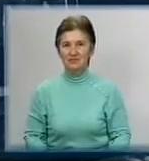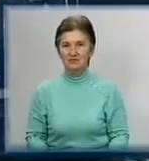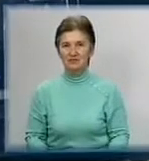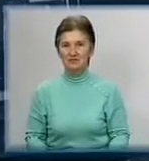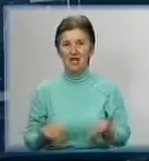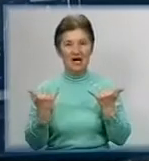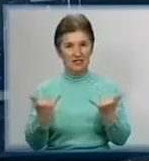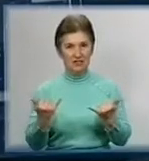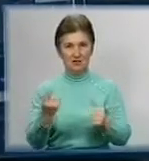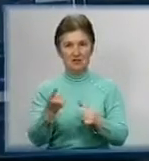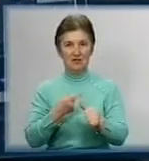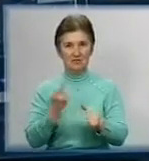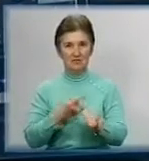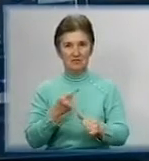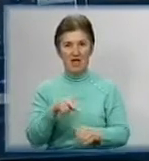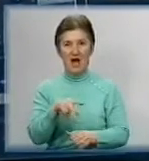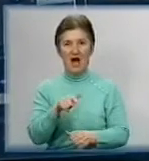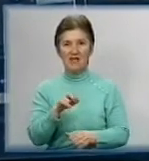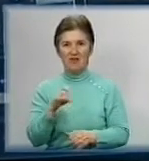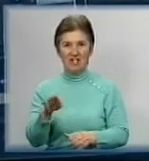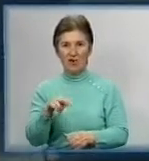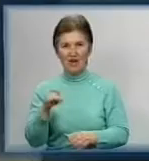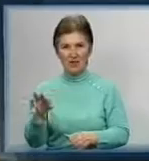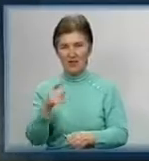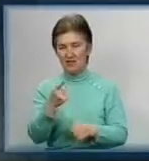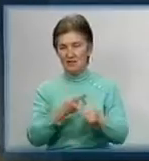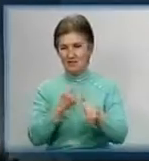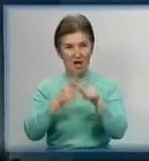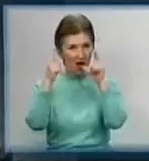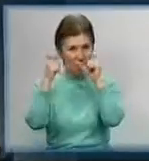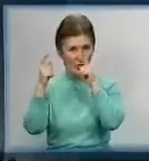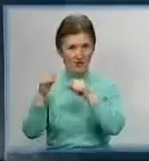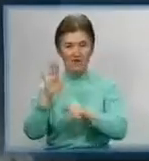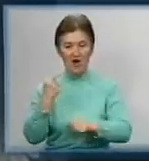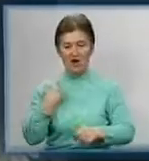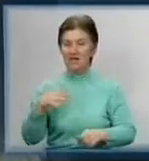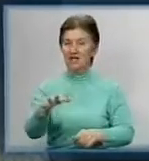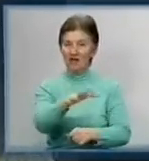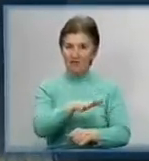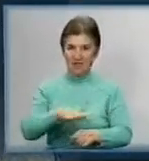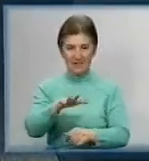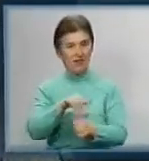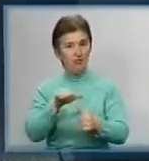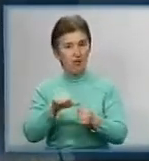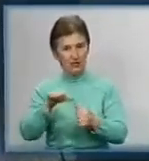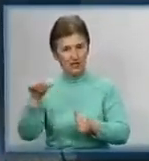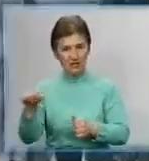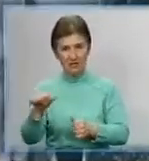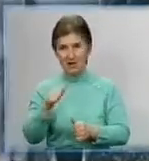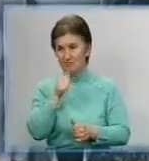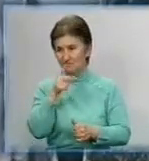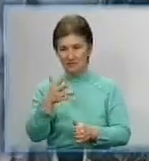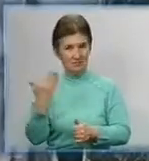Сьогодні ім'я Глафіри Ковальової пов'язують з фотомистецтвом у Кіровограді та позаним. А ще декілька років тому вона працювала бухгалтером.